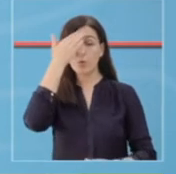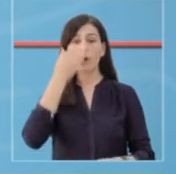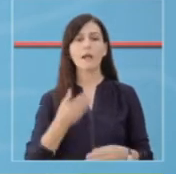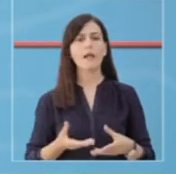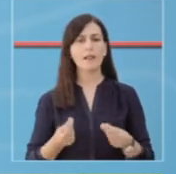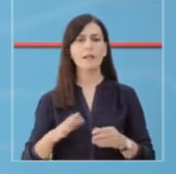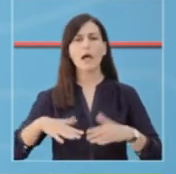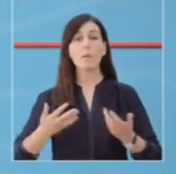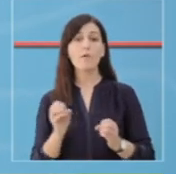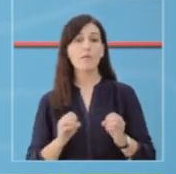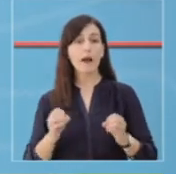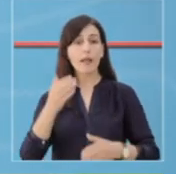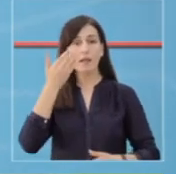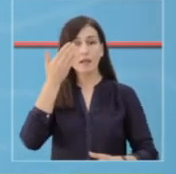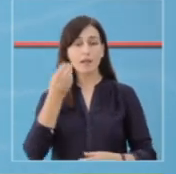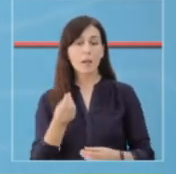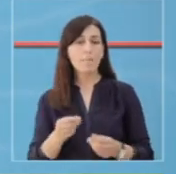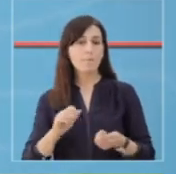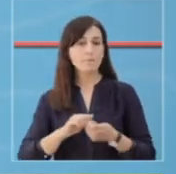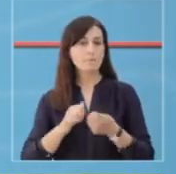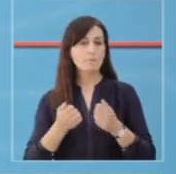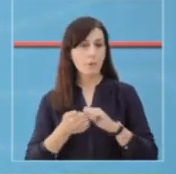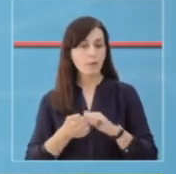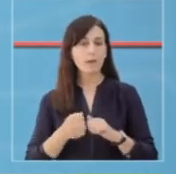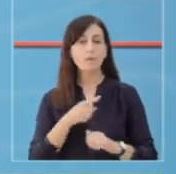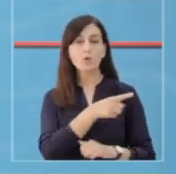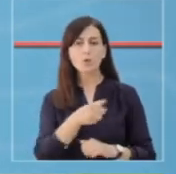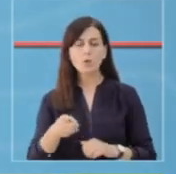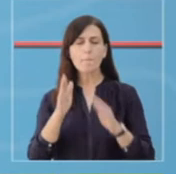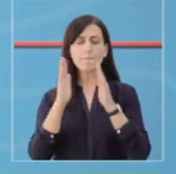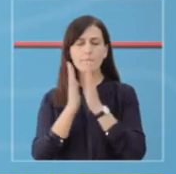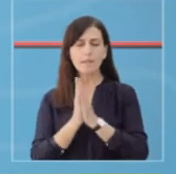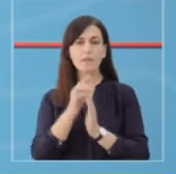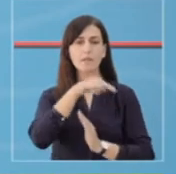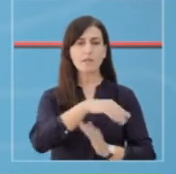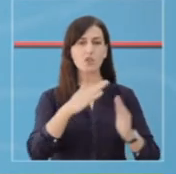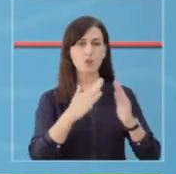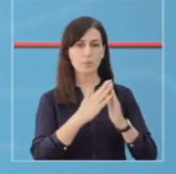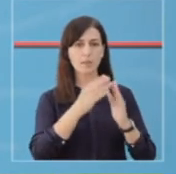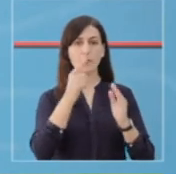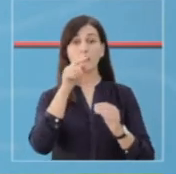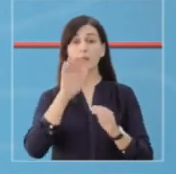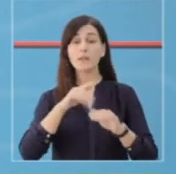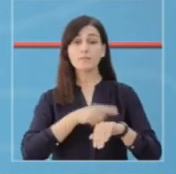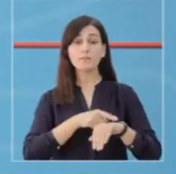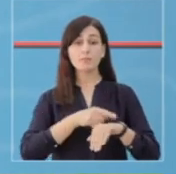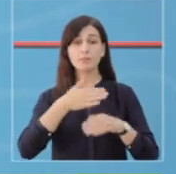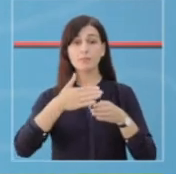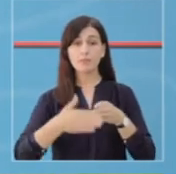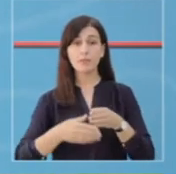asimptomatike, të respektojnë karantinën dhe të qëndrojnë të vet izoluar, deri në shërimin e plot të tyre.